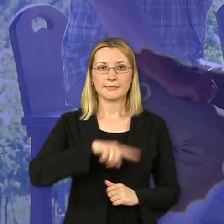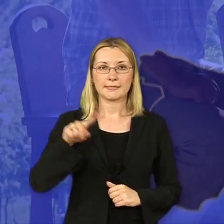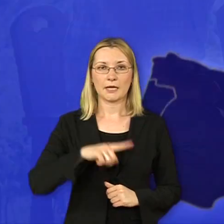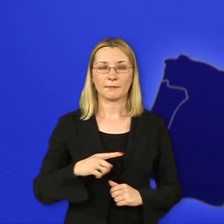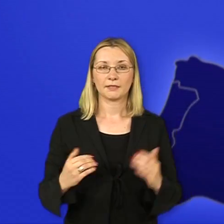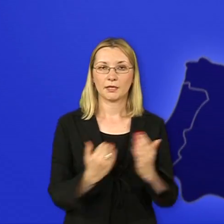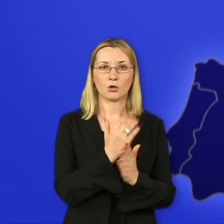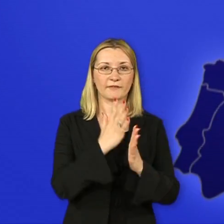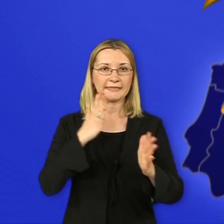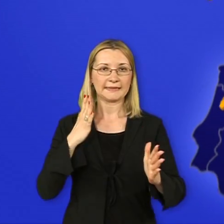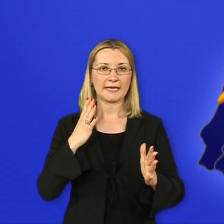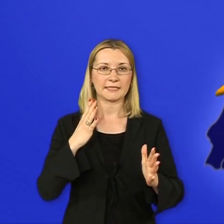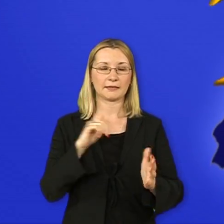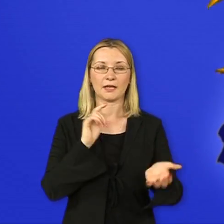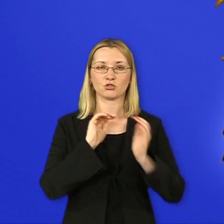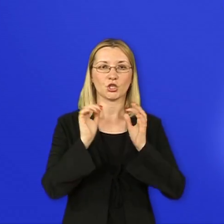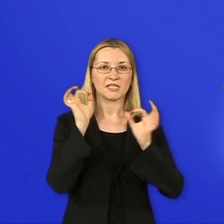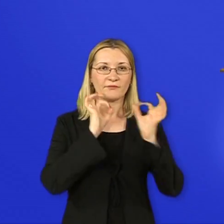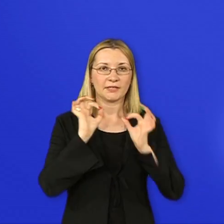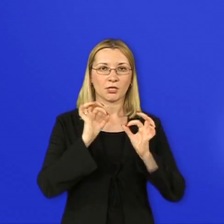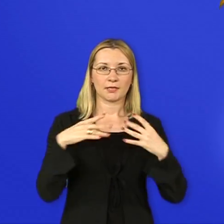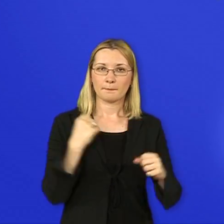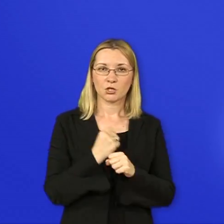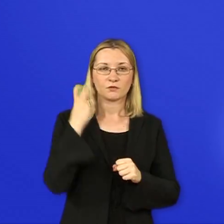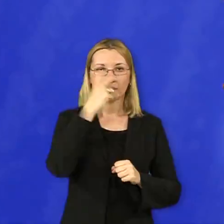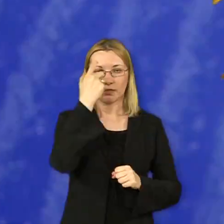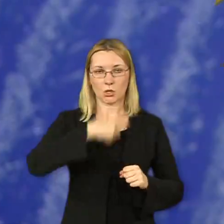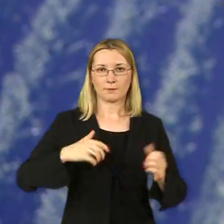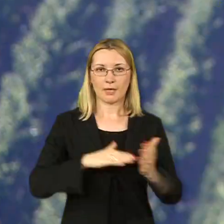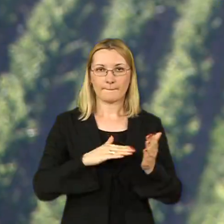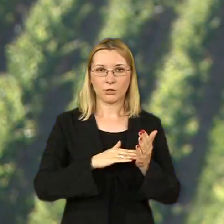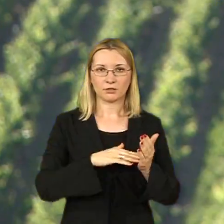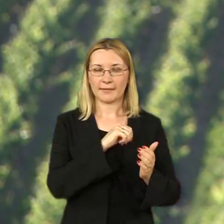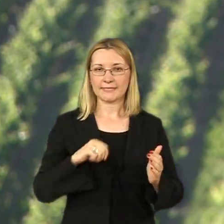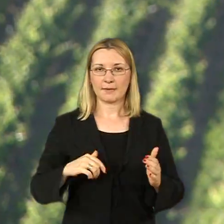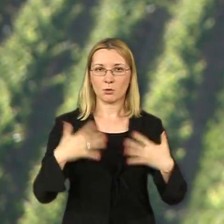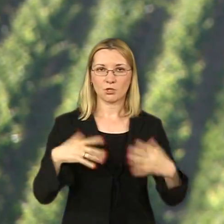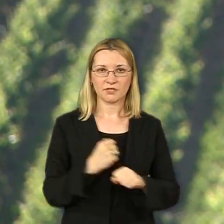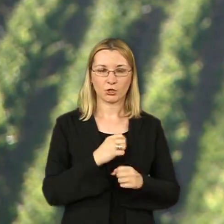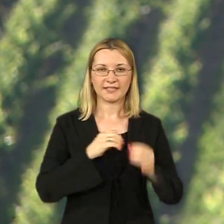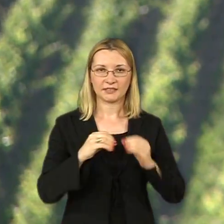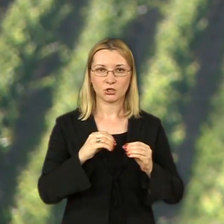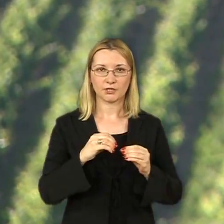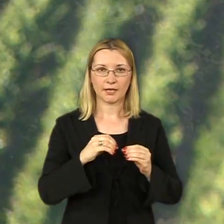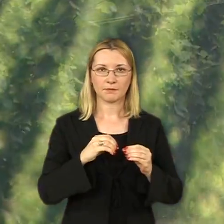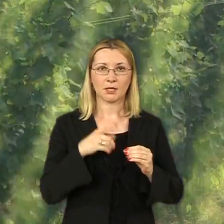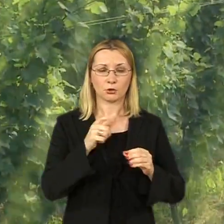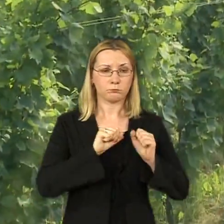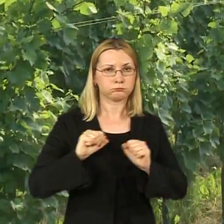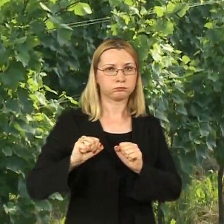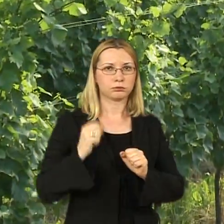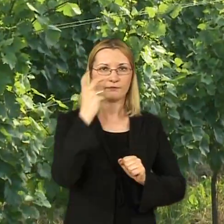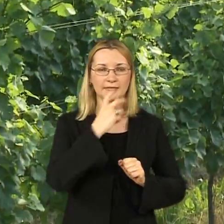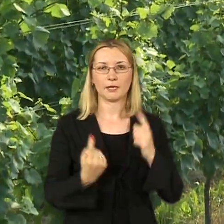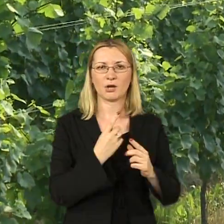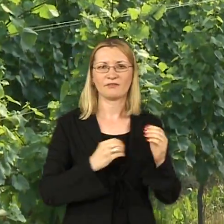Zabrana podizanja novih nasada neće se odnositi na vinograde i proizvodnju vina za osobne potrebe, već samo na proizvodnju za tržište. Ova mjera